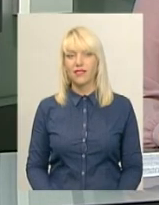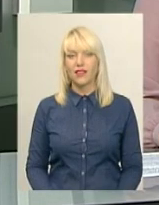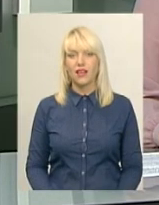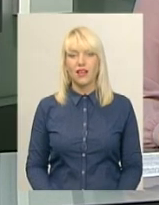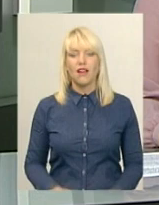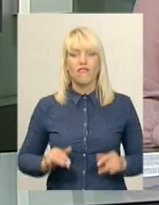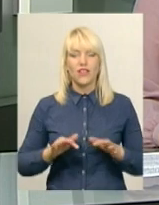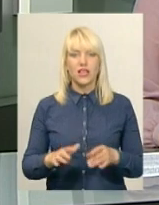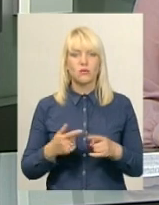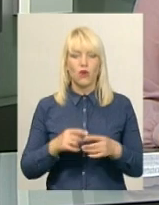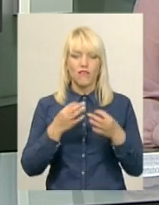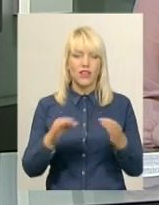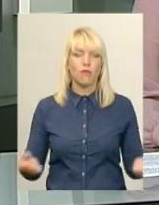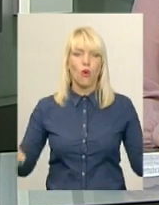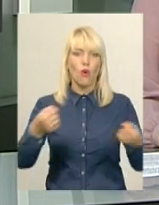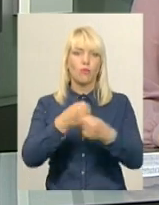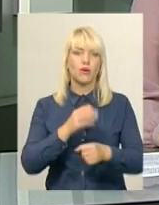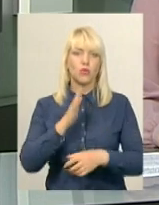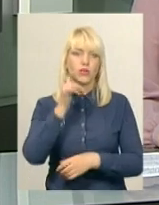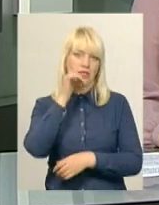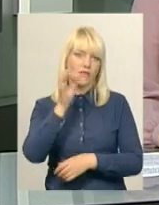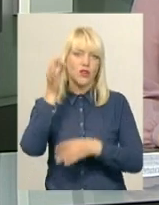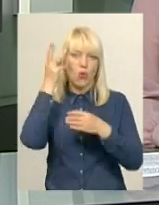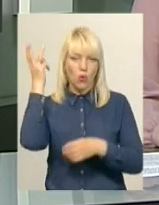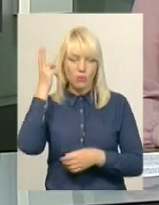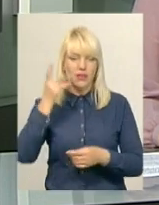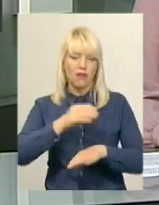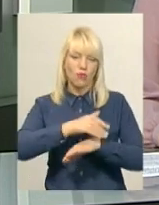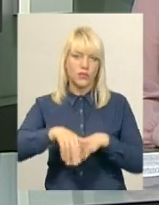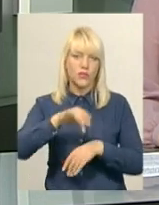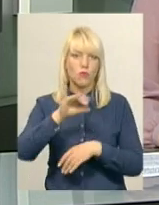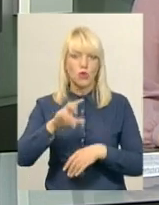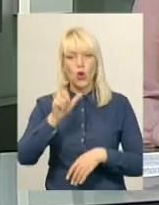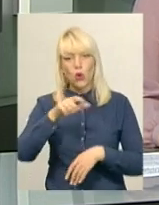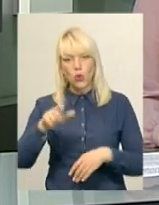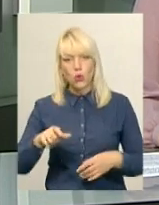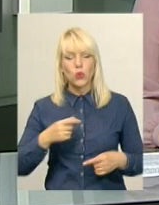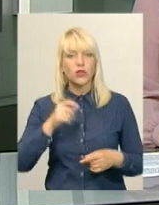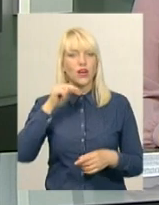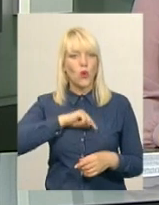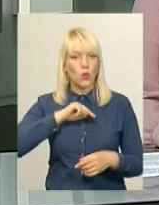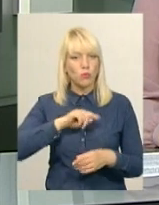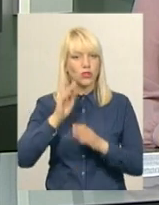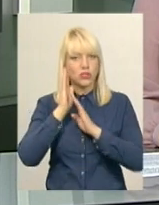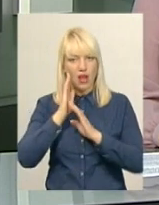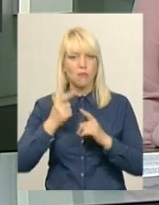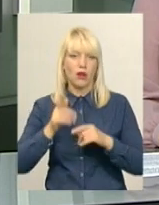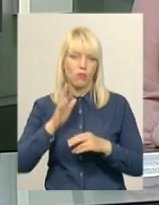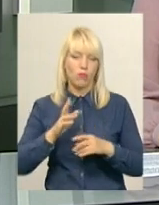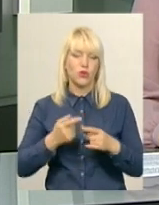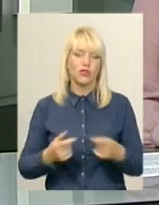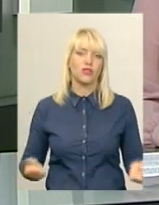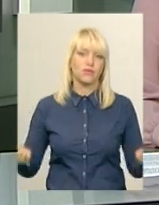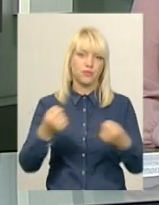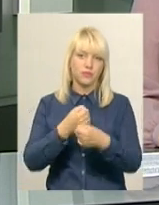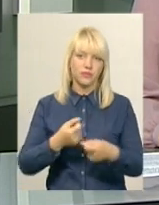Флешмоб «Вільні обійми» відбудеться завтра у Хмельницькому. На Проскурівській люди у піжамах обійматимуть перехожих, повідомив організатор акції